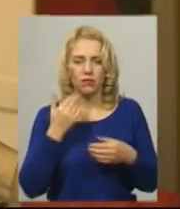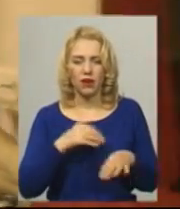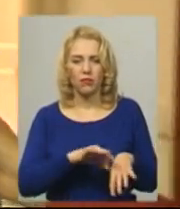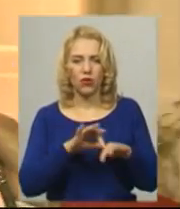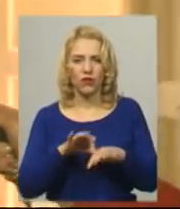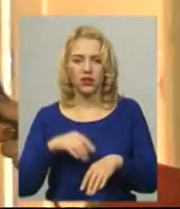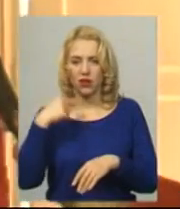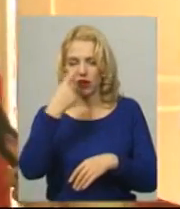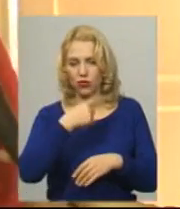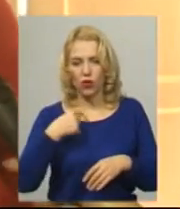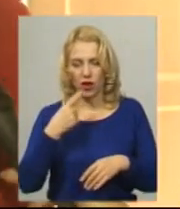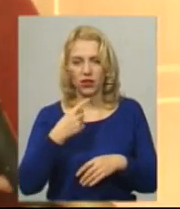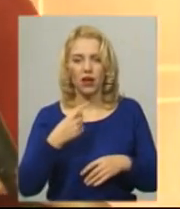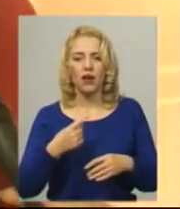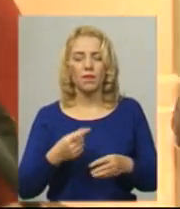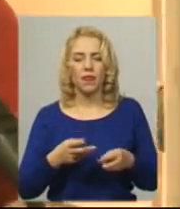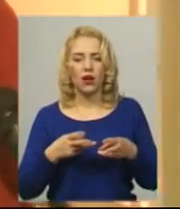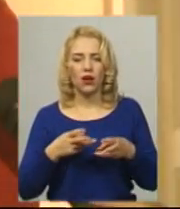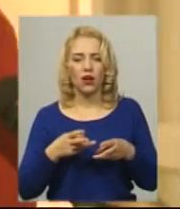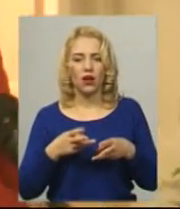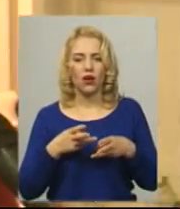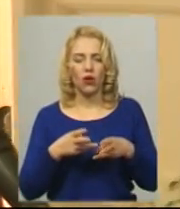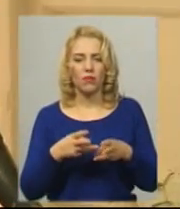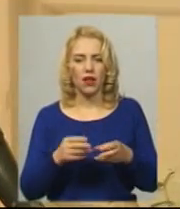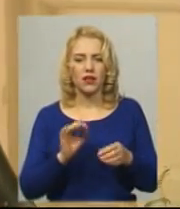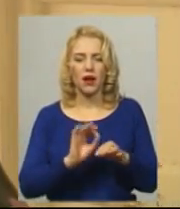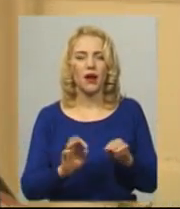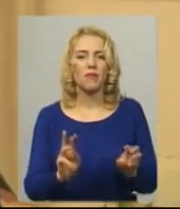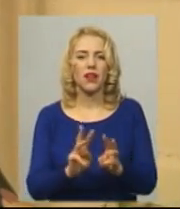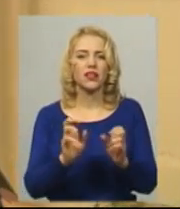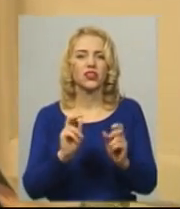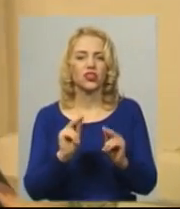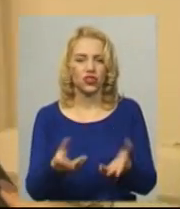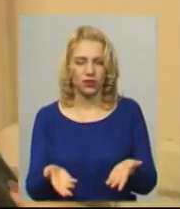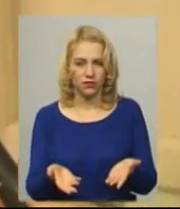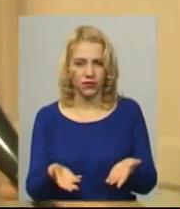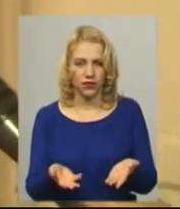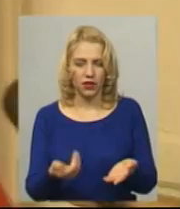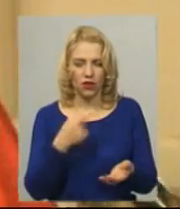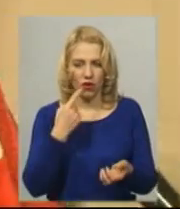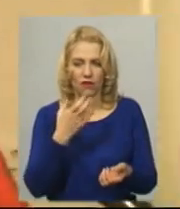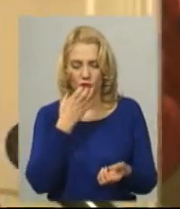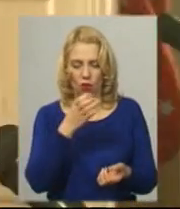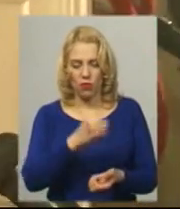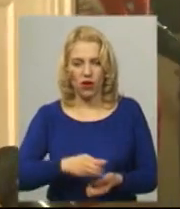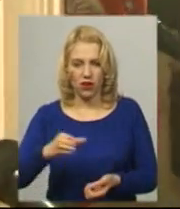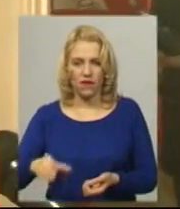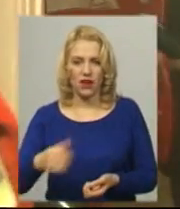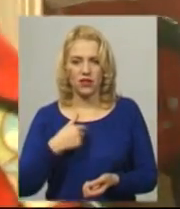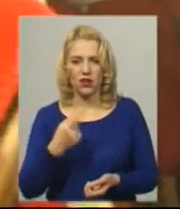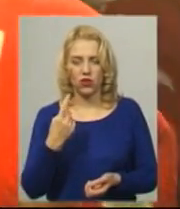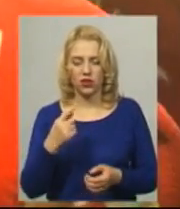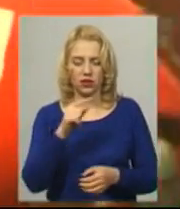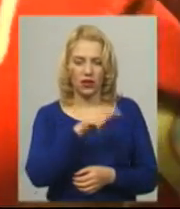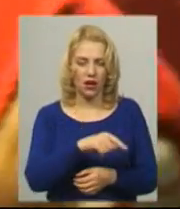індивідуальне опалення. А палити чим? От зимово я не знаю, чим палити будемо. Зрешаємо обігривателі, в нас два обігривателі, один обігривателі,